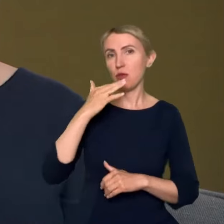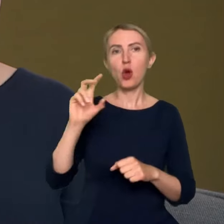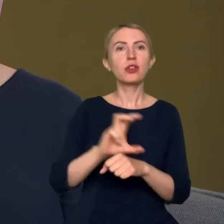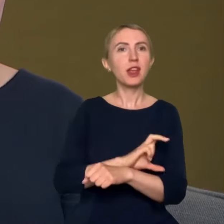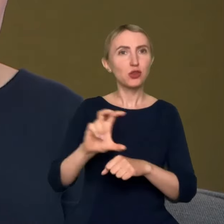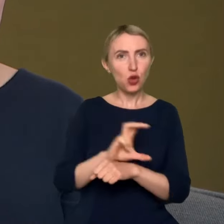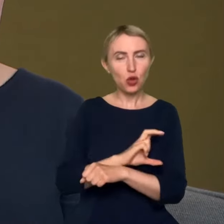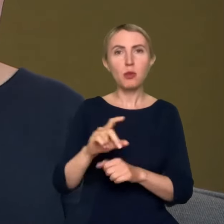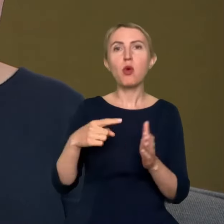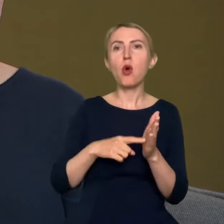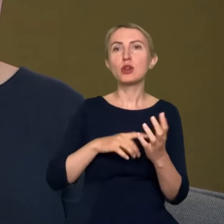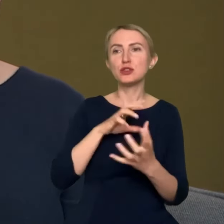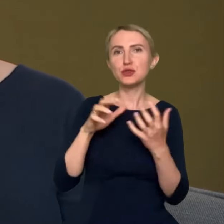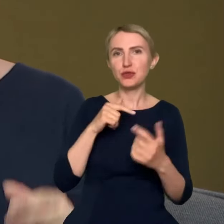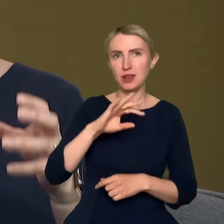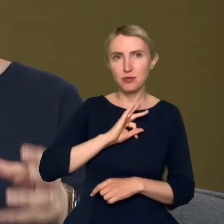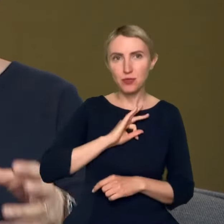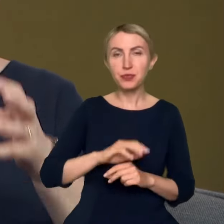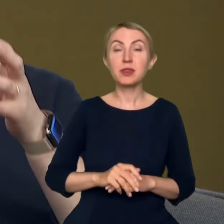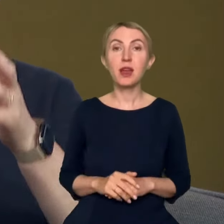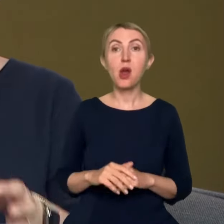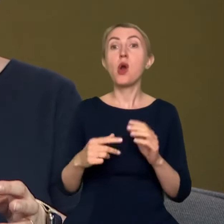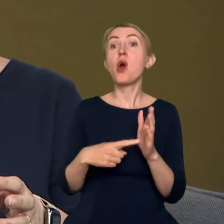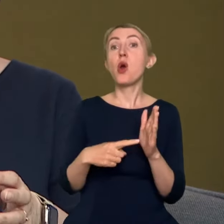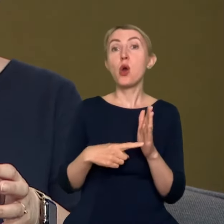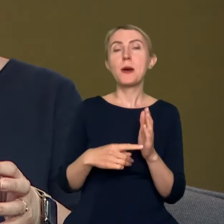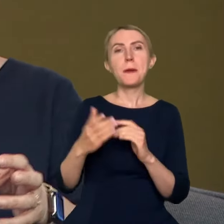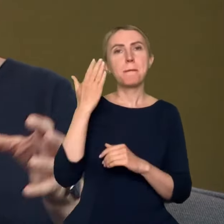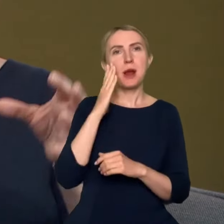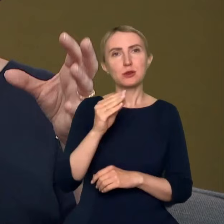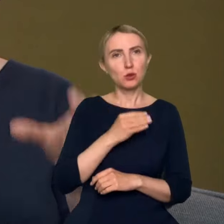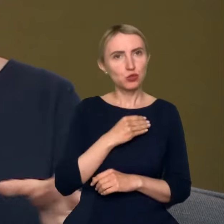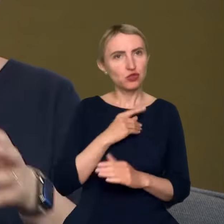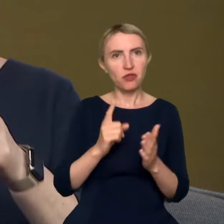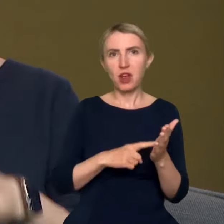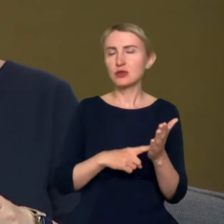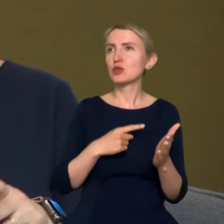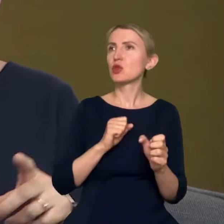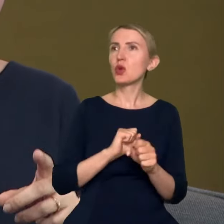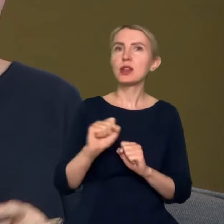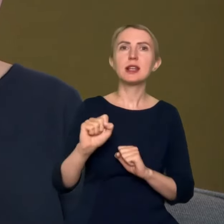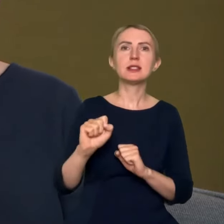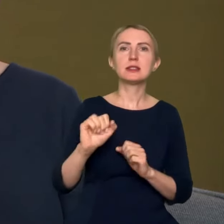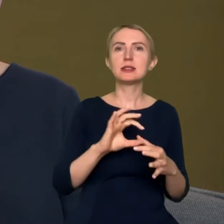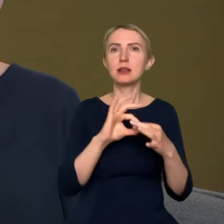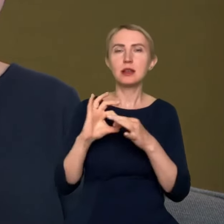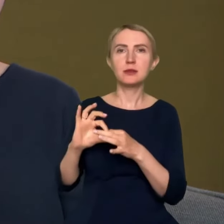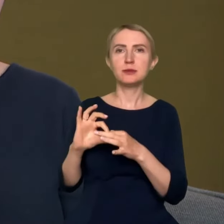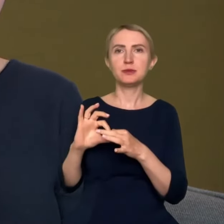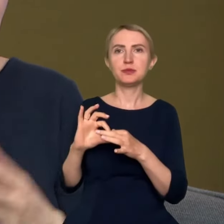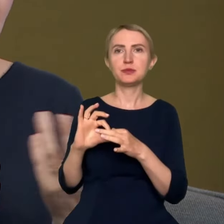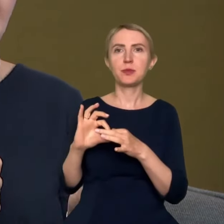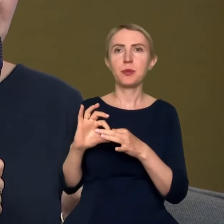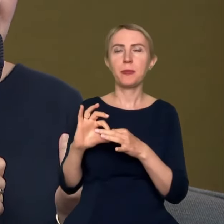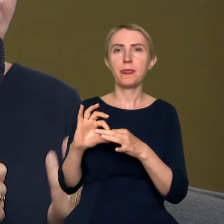w tym świecie się poruszam, ona zazwyczaj bywa bardzo rzetelna. Ona znajduje odniesienia, czy to do